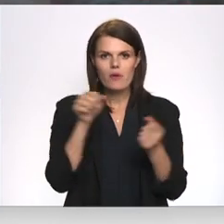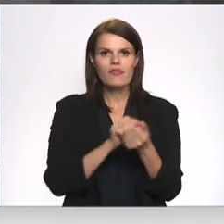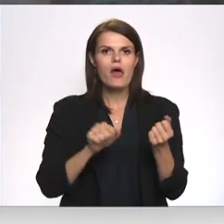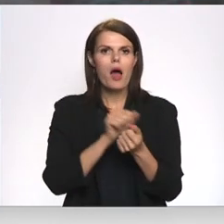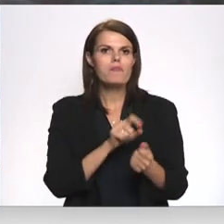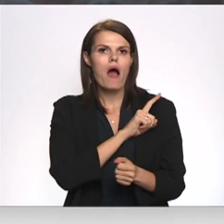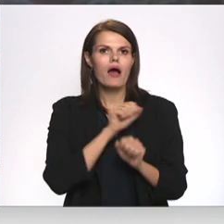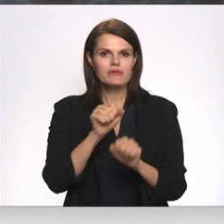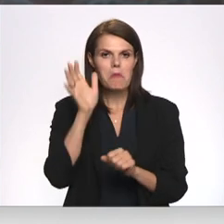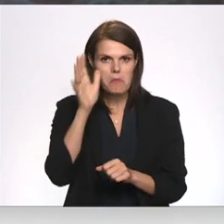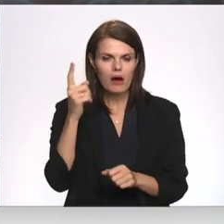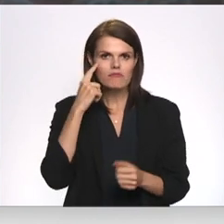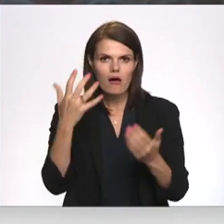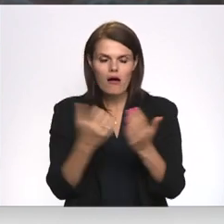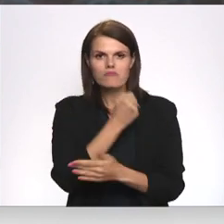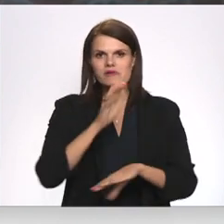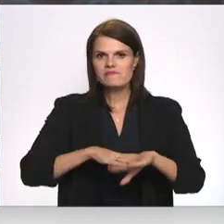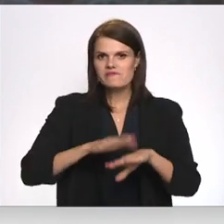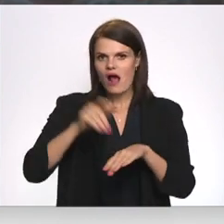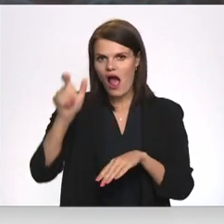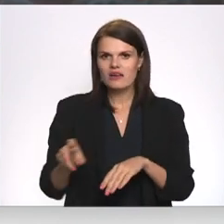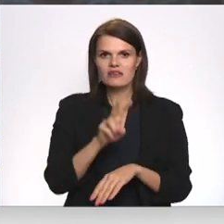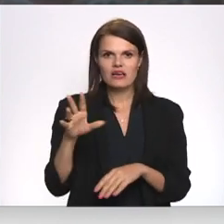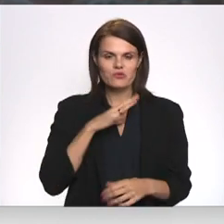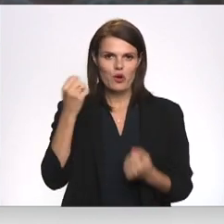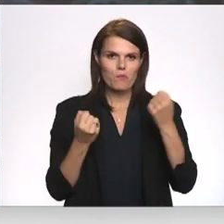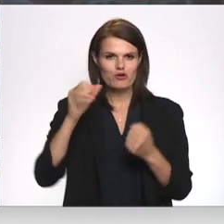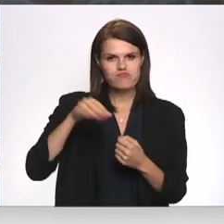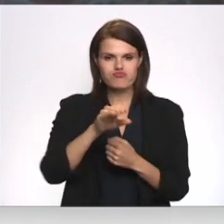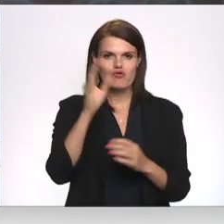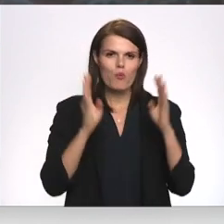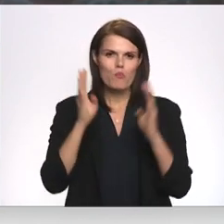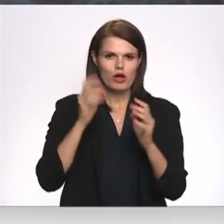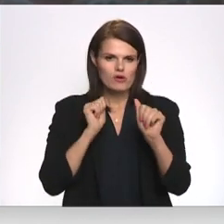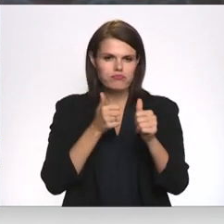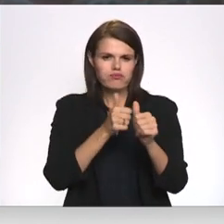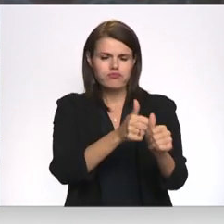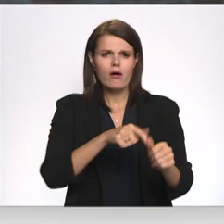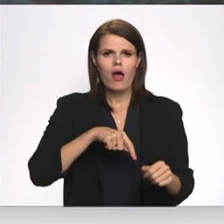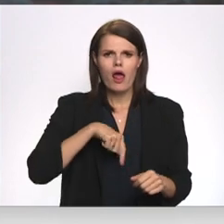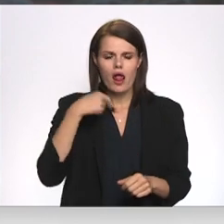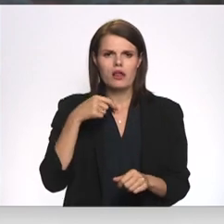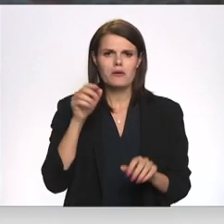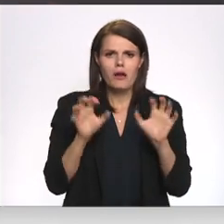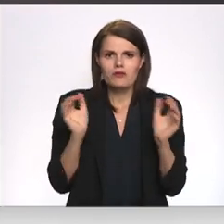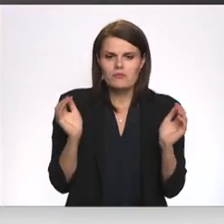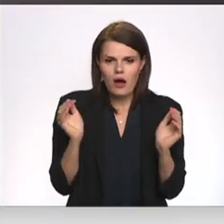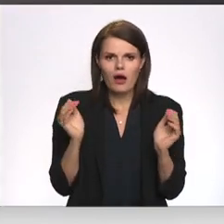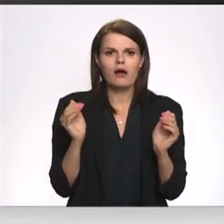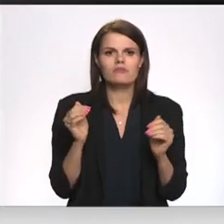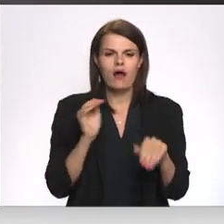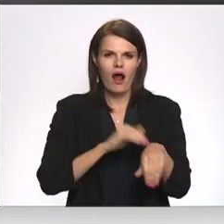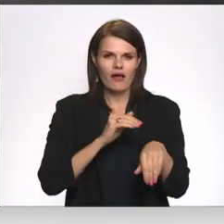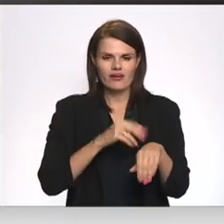aizsardzības pārvalde noskaidrojusi vainīgo, kurš ar automašīnu pa mēža ceļu ilgi trenkāja pusaug lācēnu. Atgādināšu